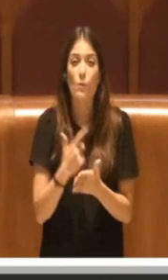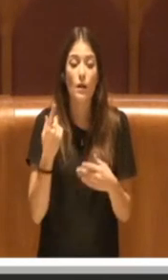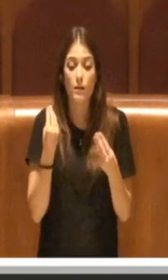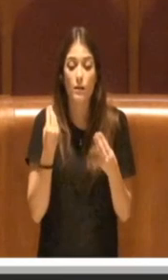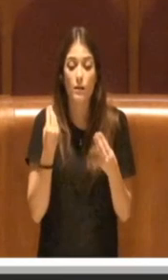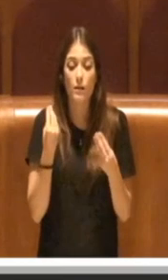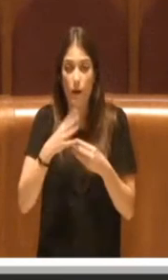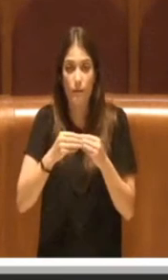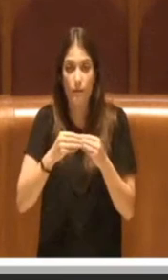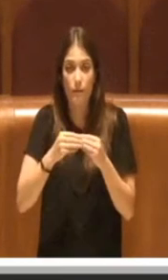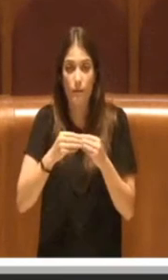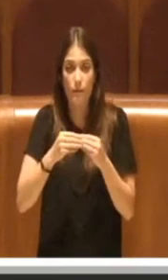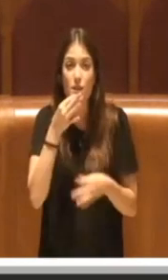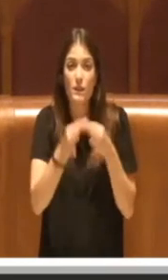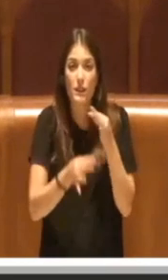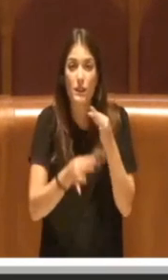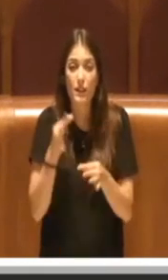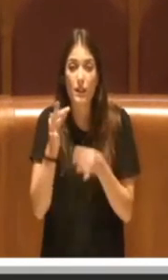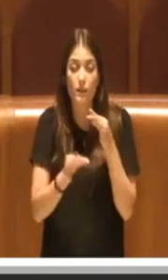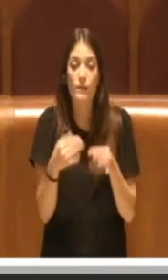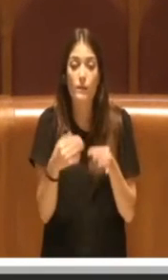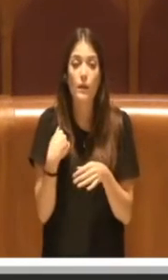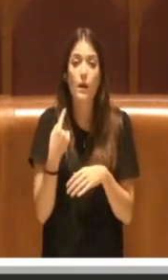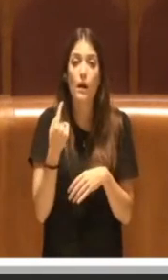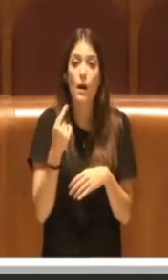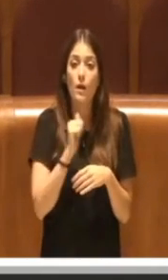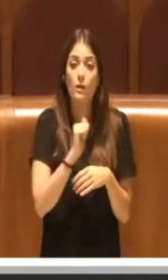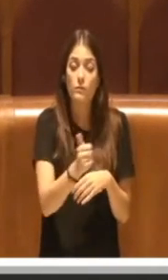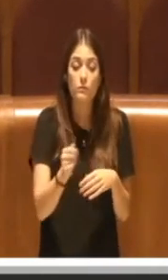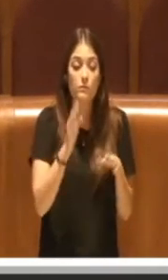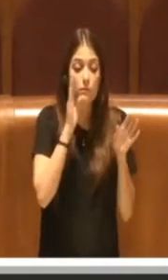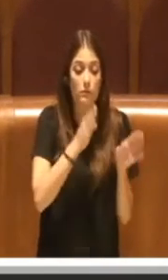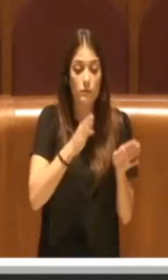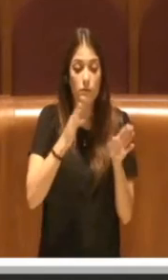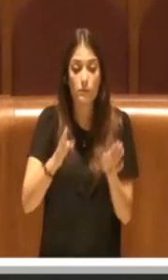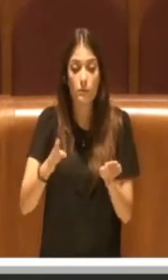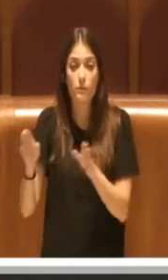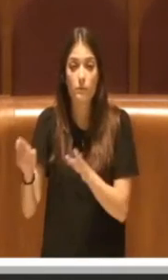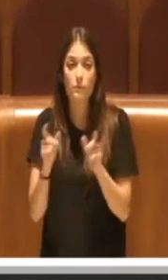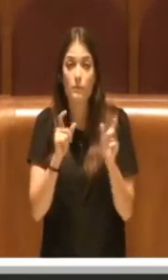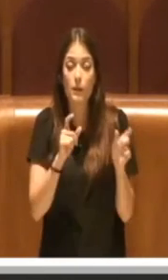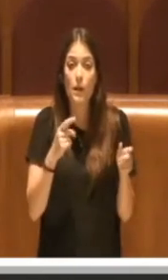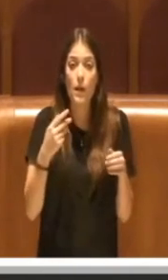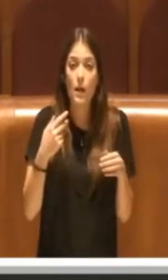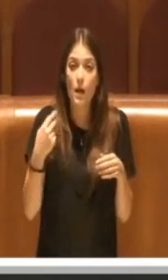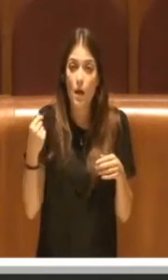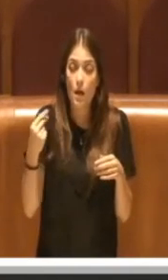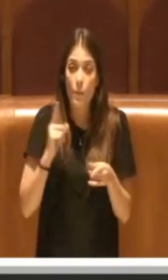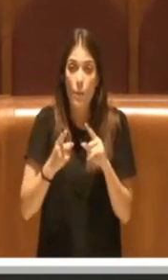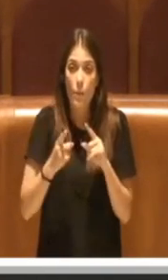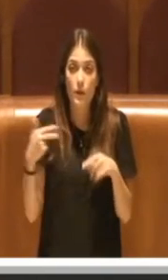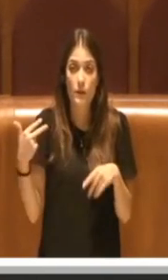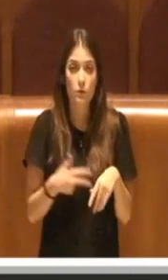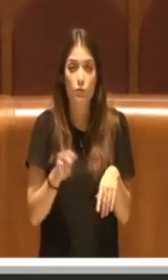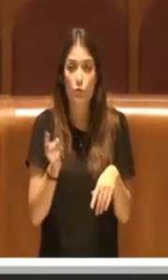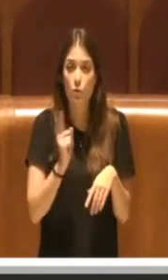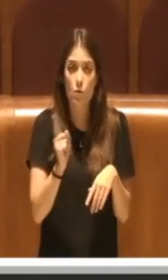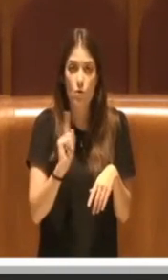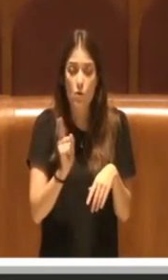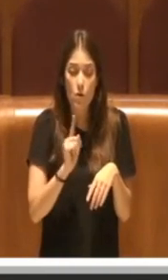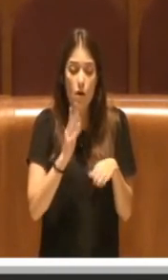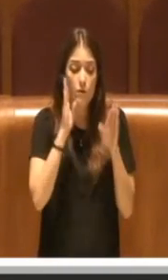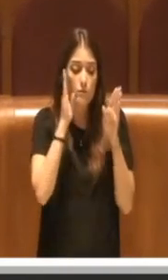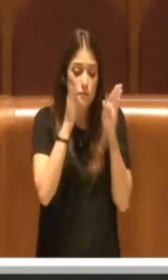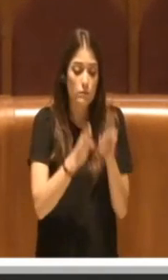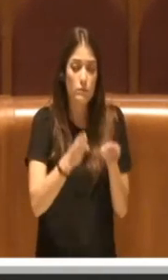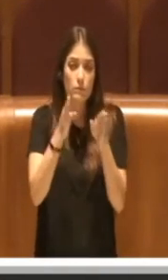fare. Non viene più affrontata ogni singola tematica delle politiche sociali, ma viene considerata alla persona